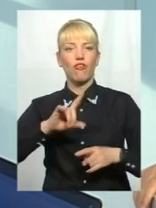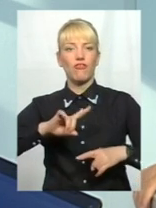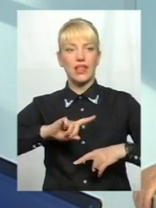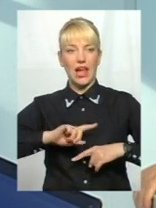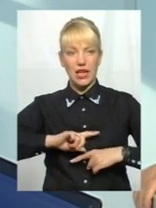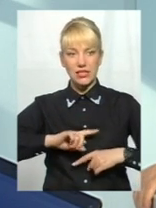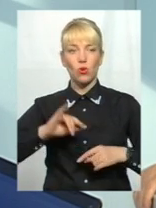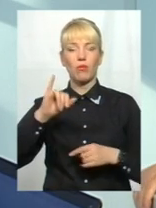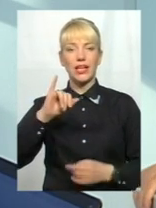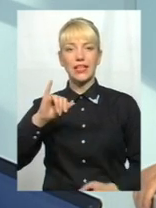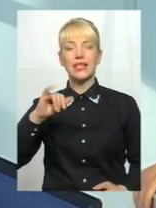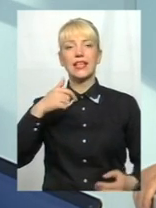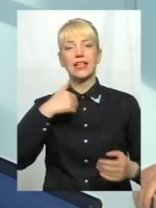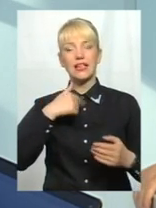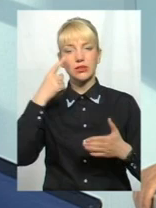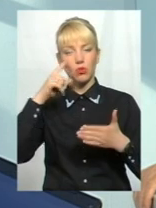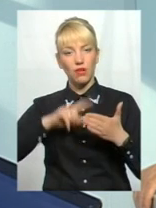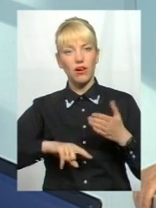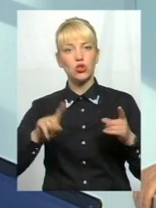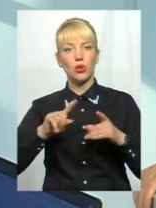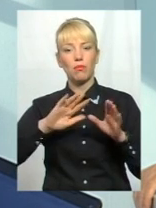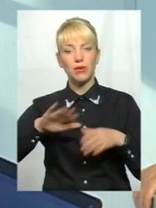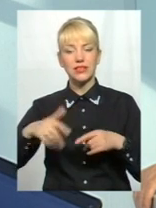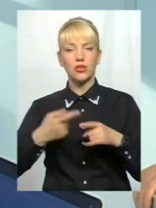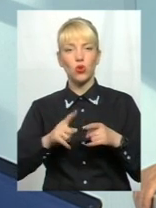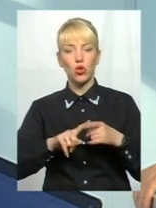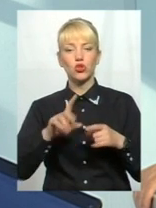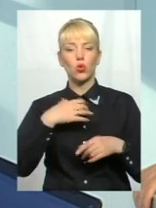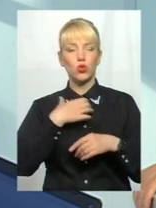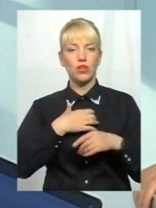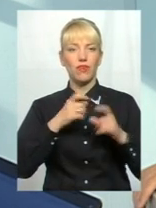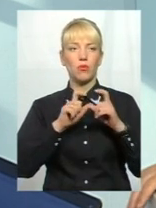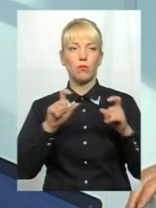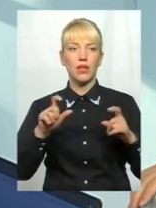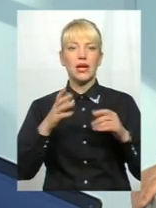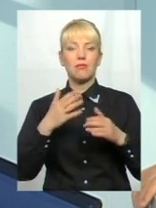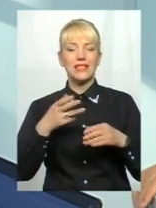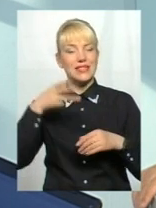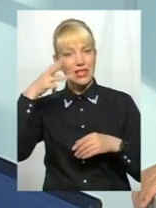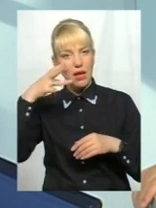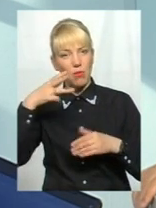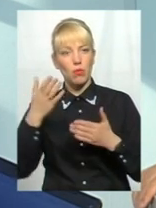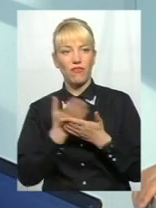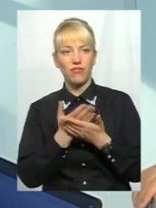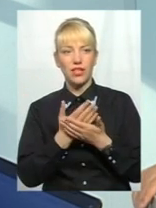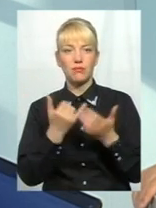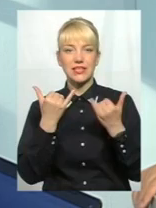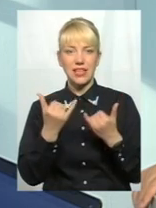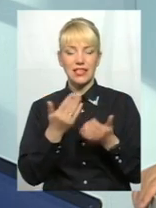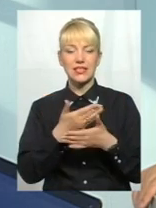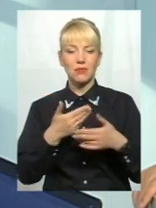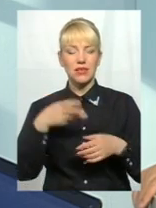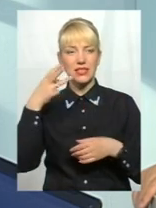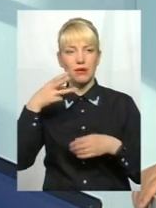Я сподіваюся, що після того, як ключовий об'єкт там буде завершений, ми фільм знімемо. Зараз ми знімаємо